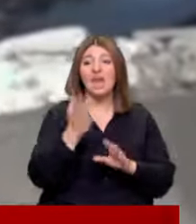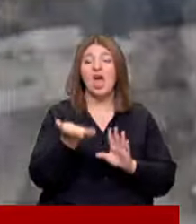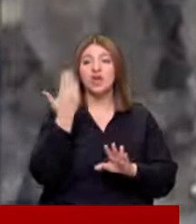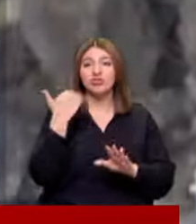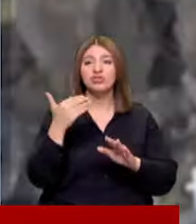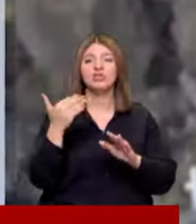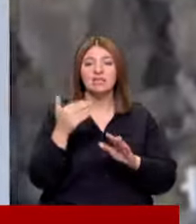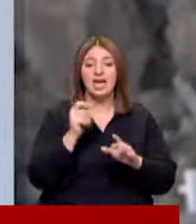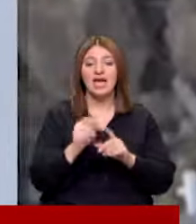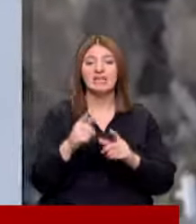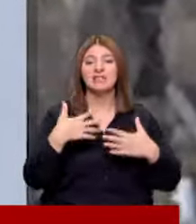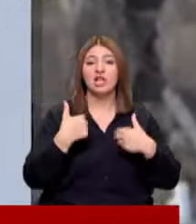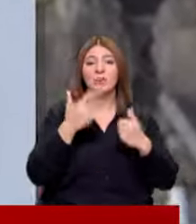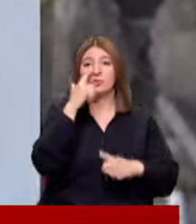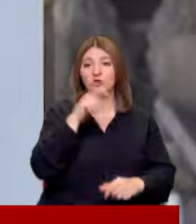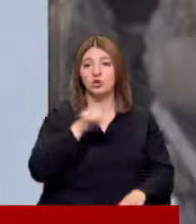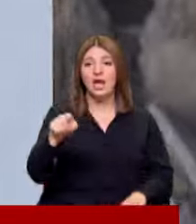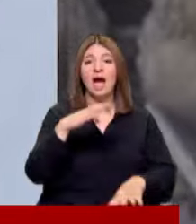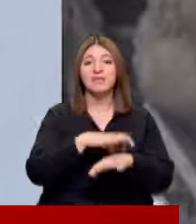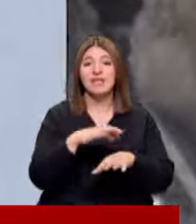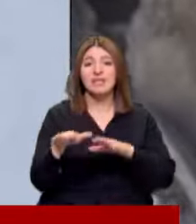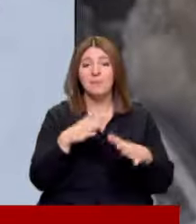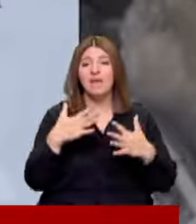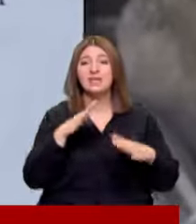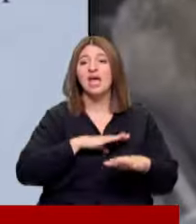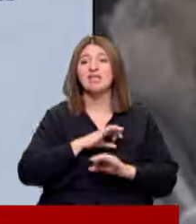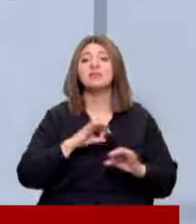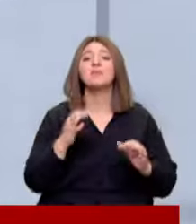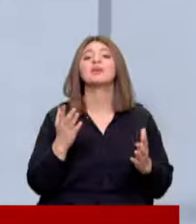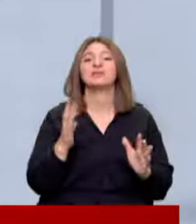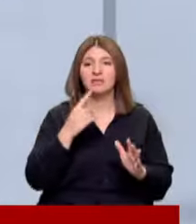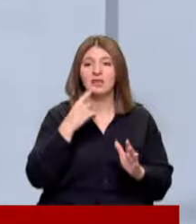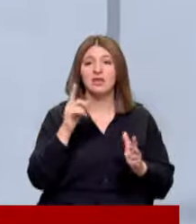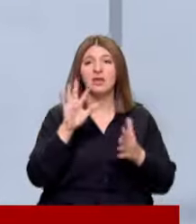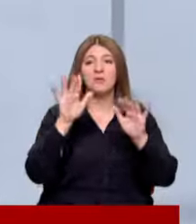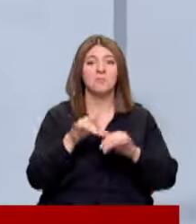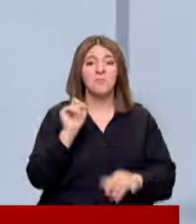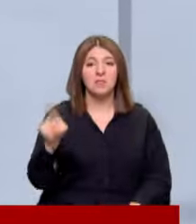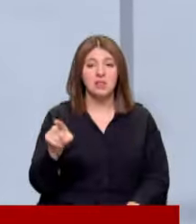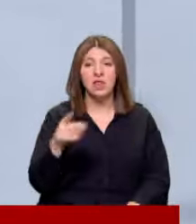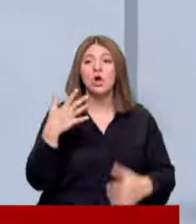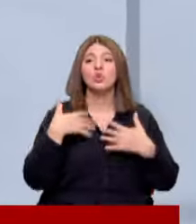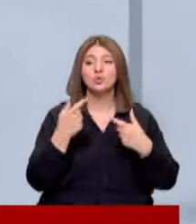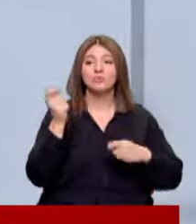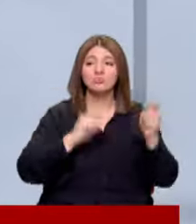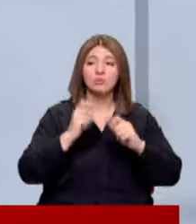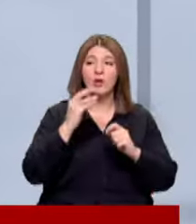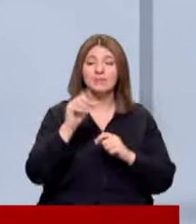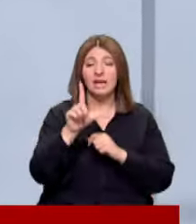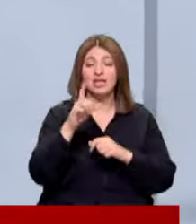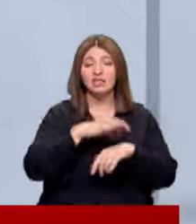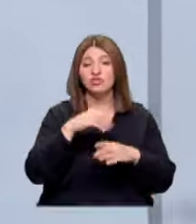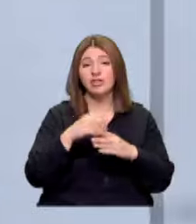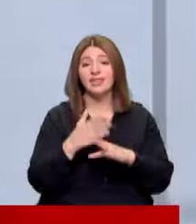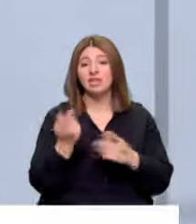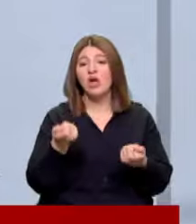önce Hatay İl Sağlık Müdürlüğü'ne hastanenin depreme dayanıksız olduğuna dair yazı gönderdi Güçlendirilmesi gereken hastane için